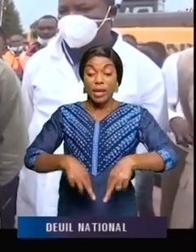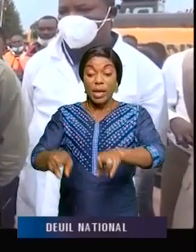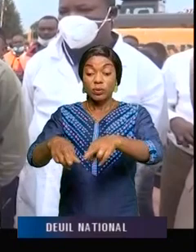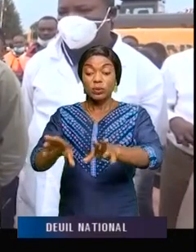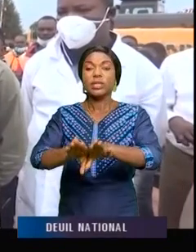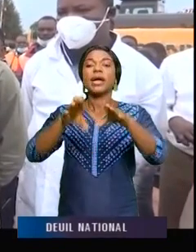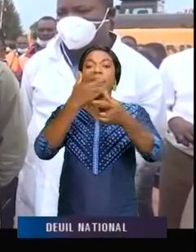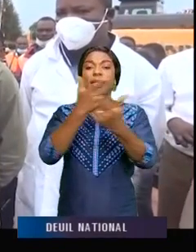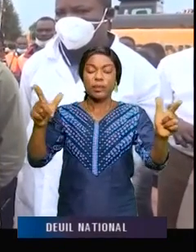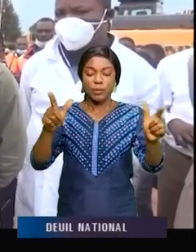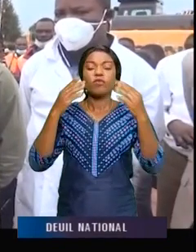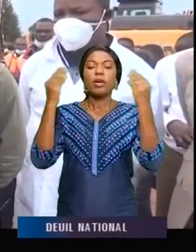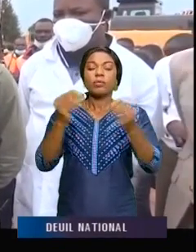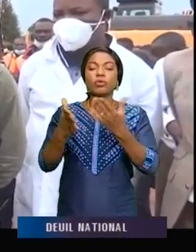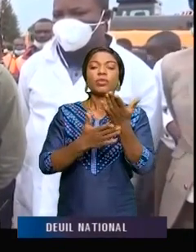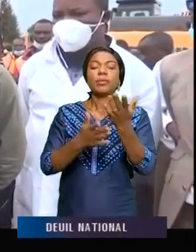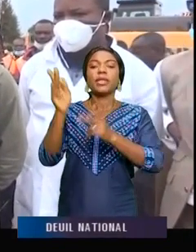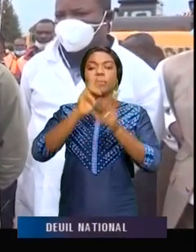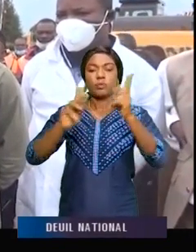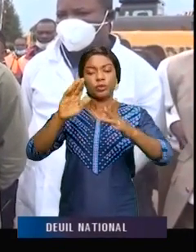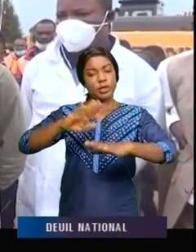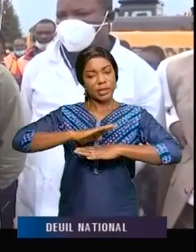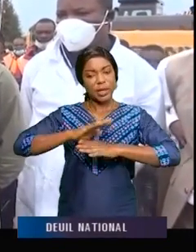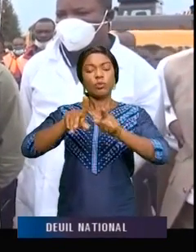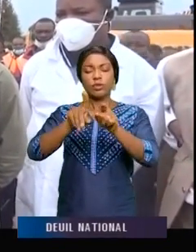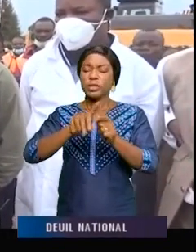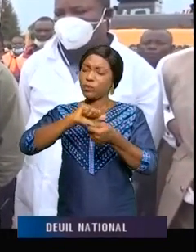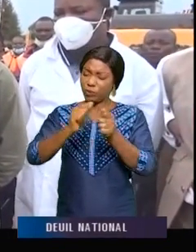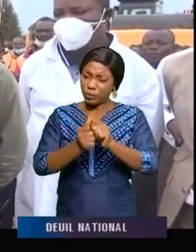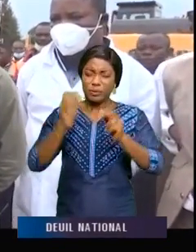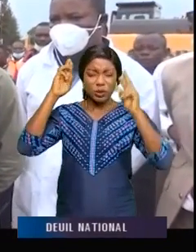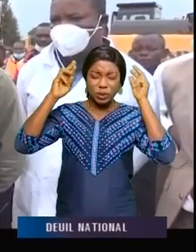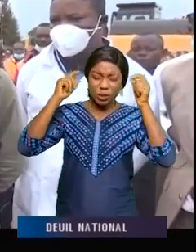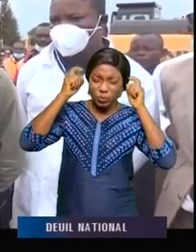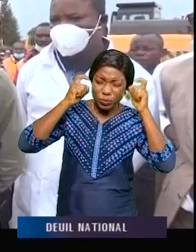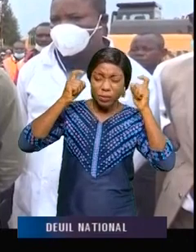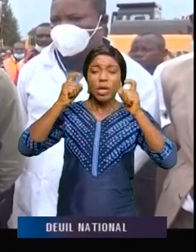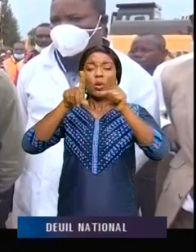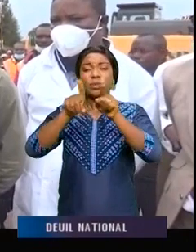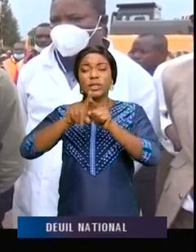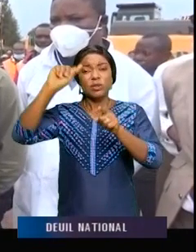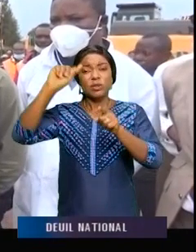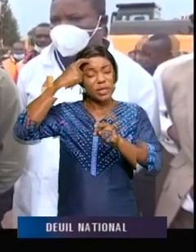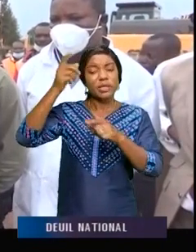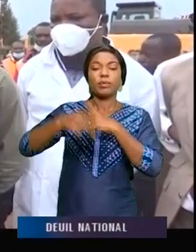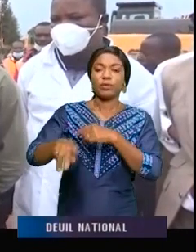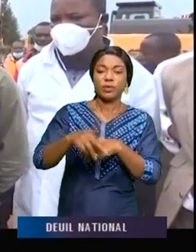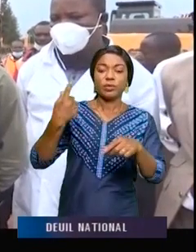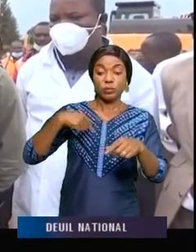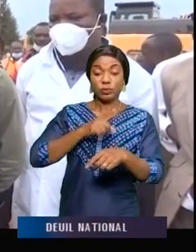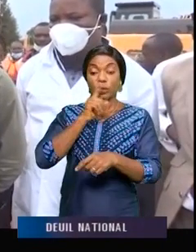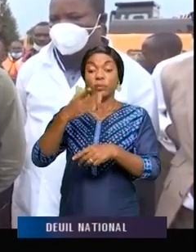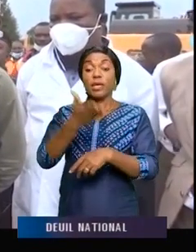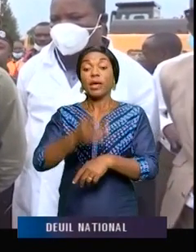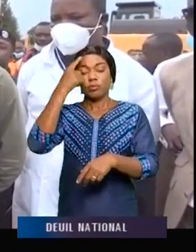demandons à la population d'être calme. C'est une situation qui préoccupe vraiment le gouverneur des provinces et le gouvernement provincial. Et nous sommes là pour